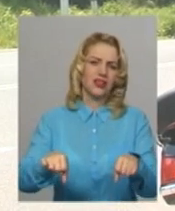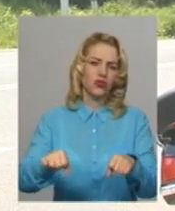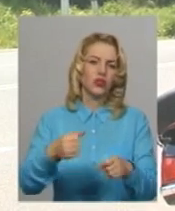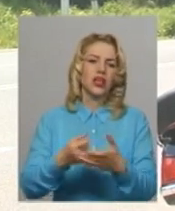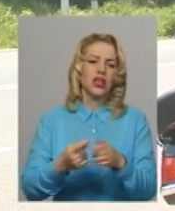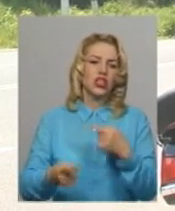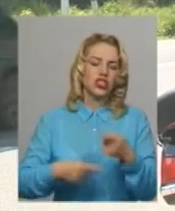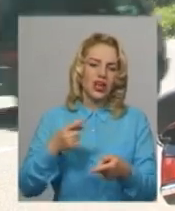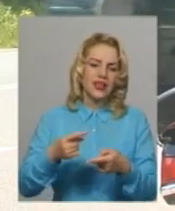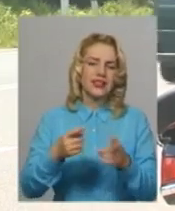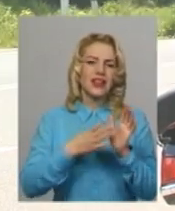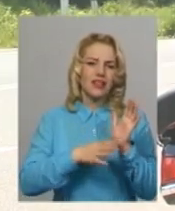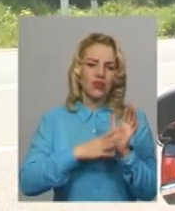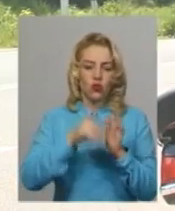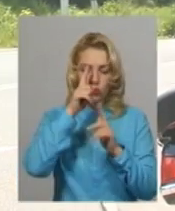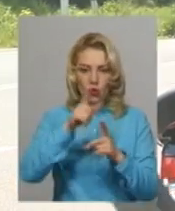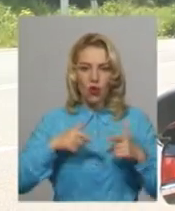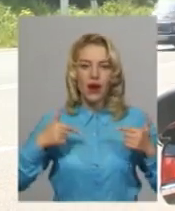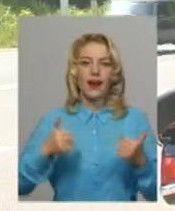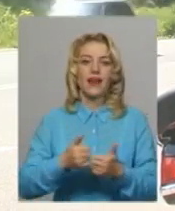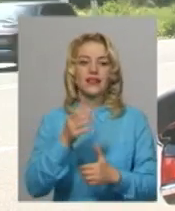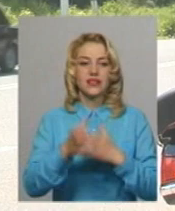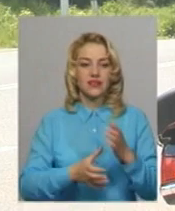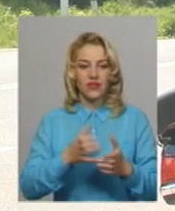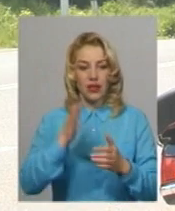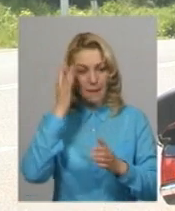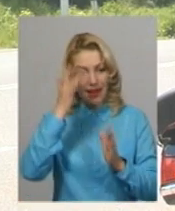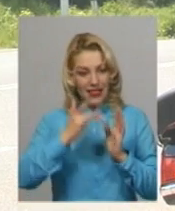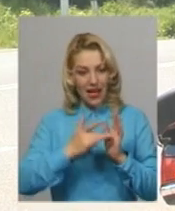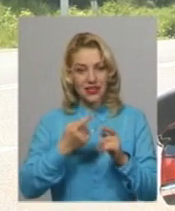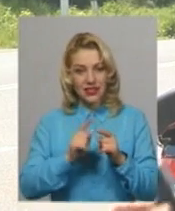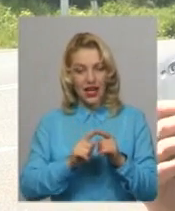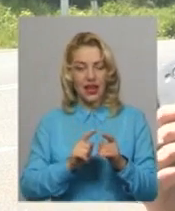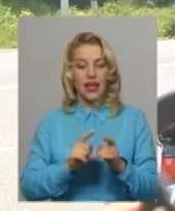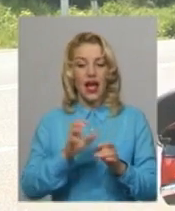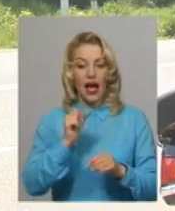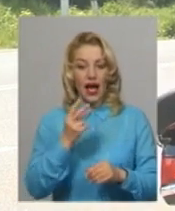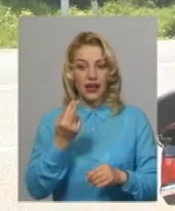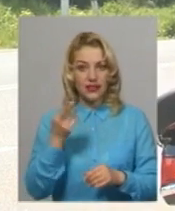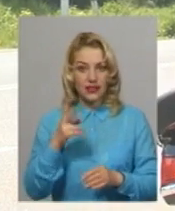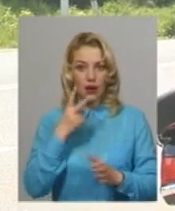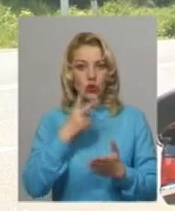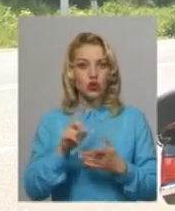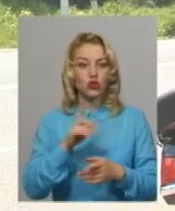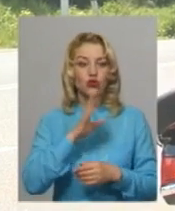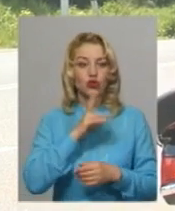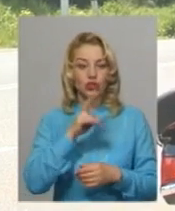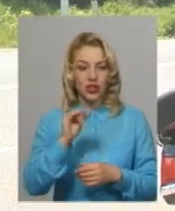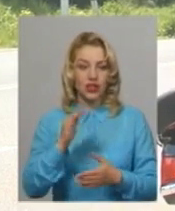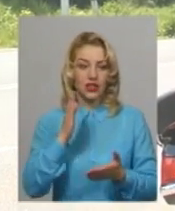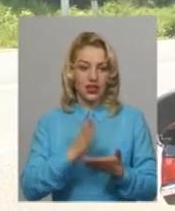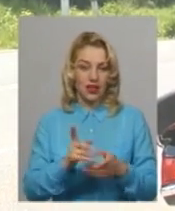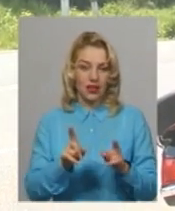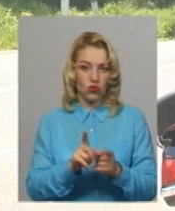90 країн світу. Мета цієї акції показати, що жінки також є частиною